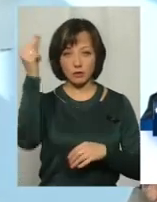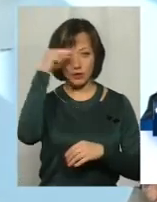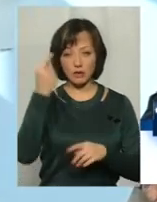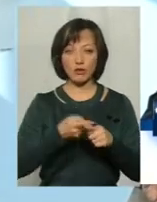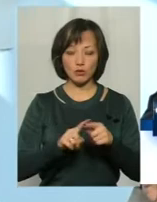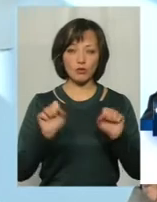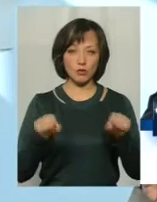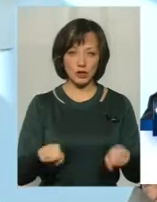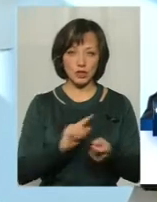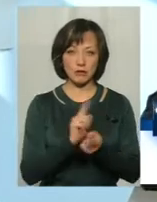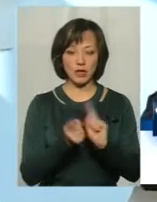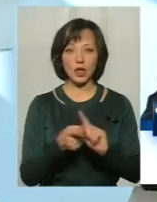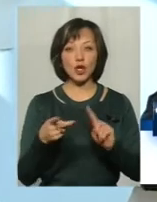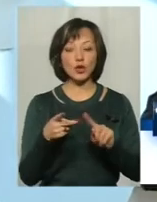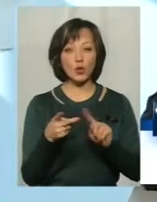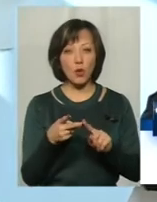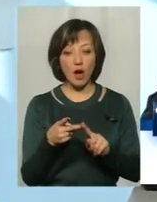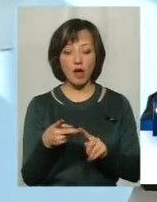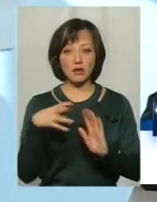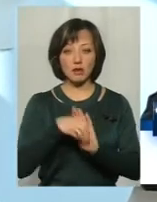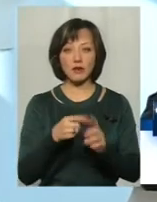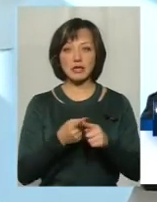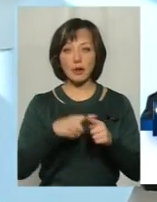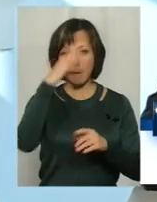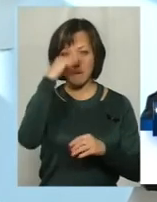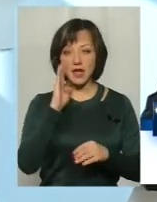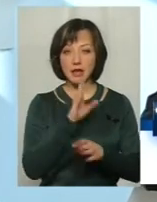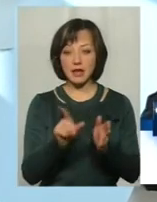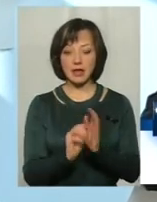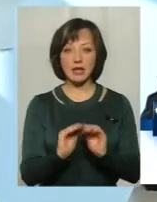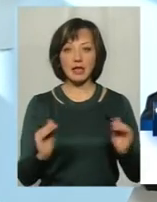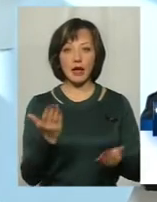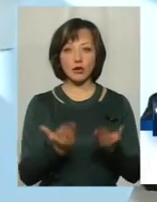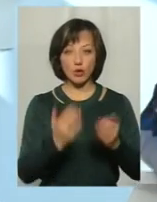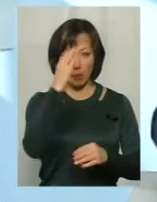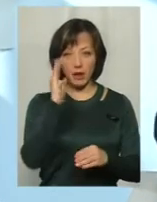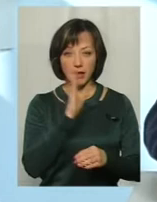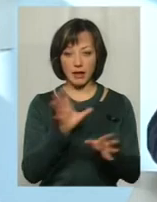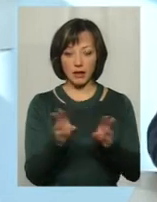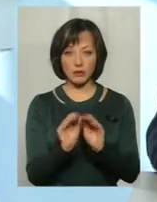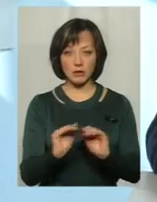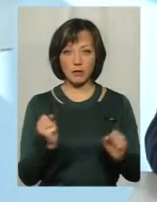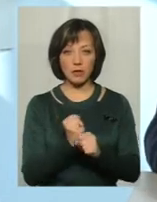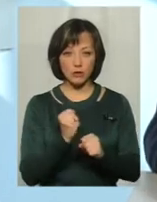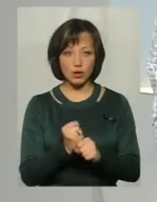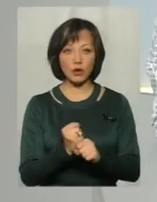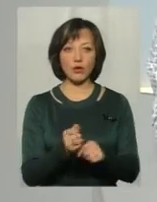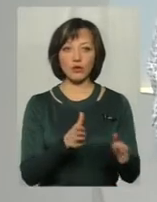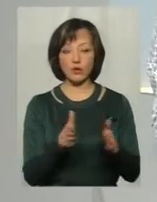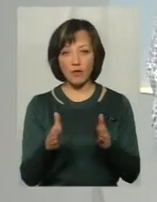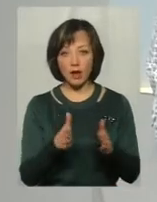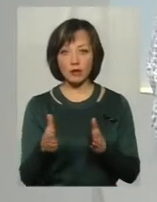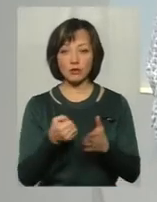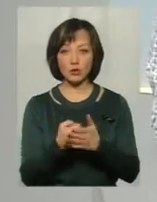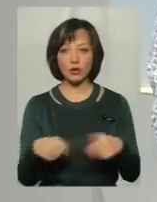тут можна. Друга складова – це батьки і діти. Тобто, якщо батьки і діти будуть разом працювати, і дійсно вони будуть готуватися